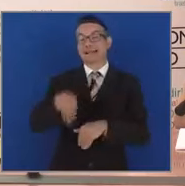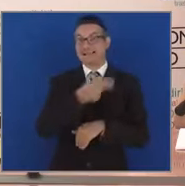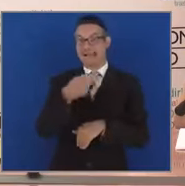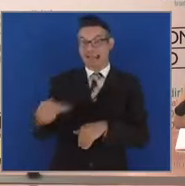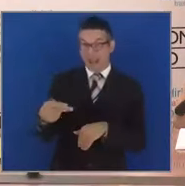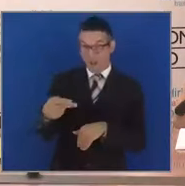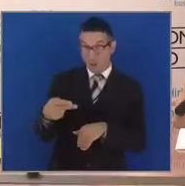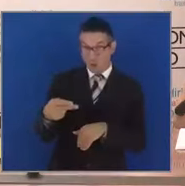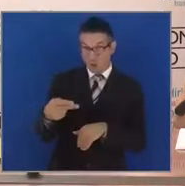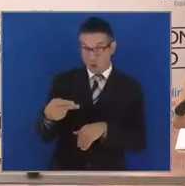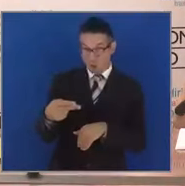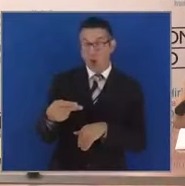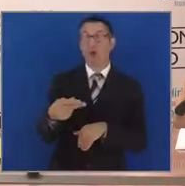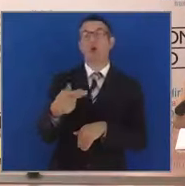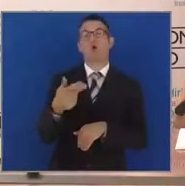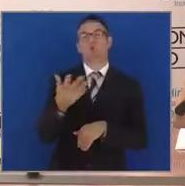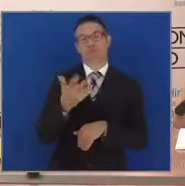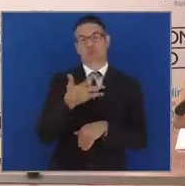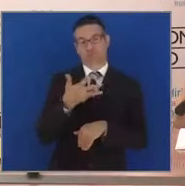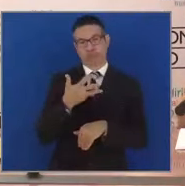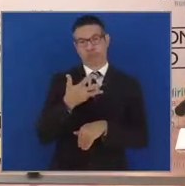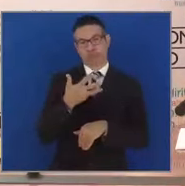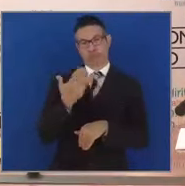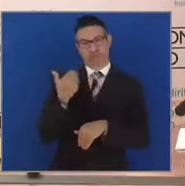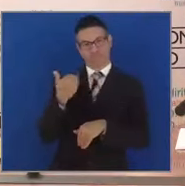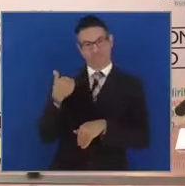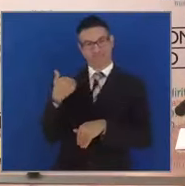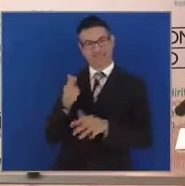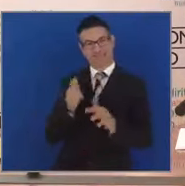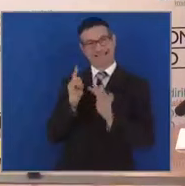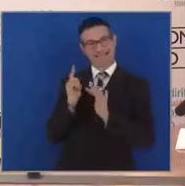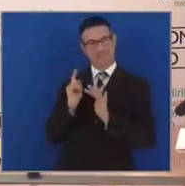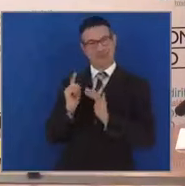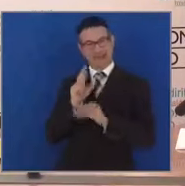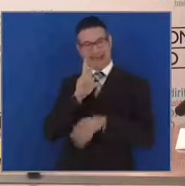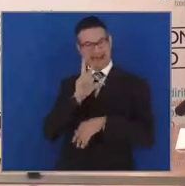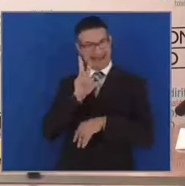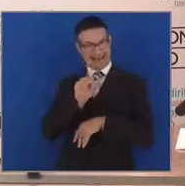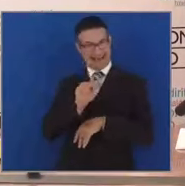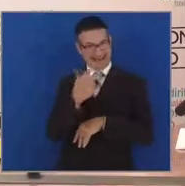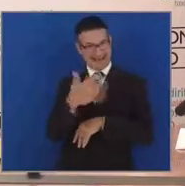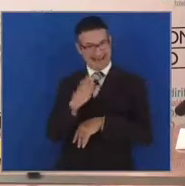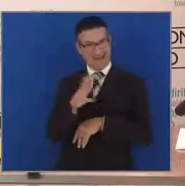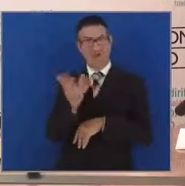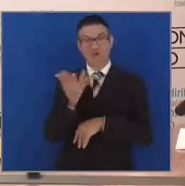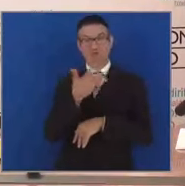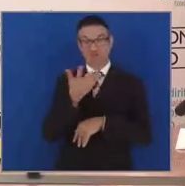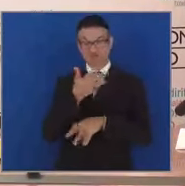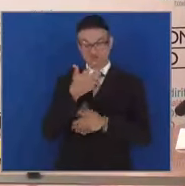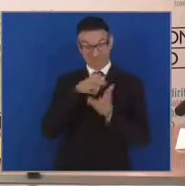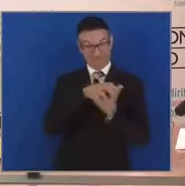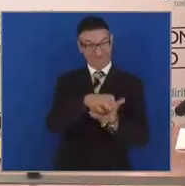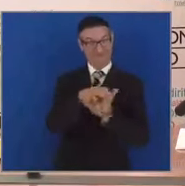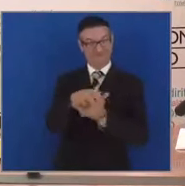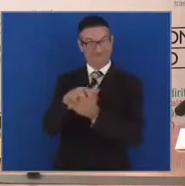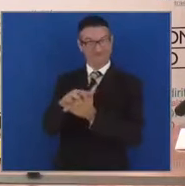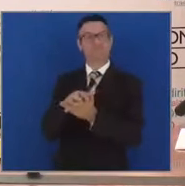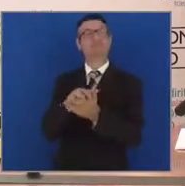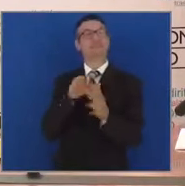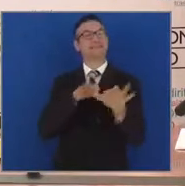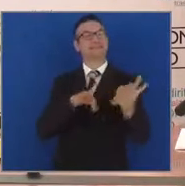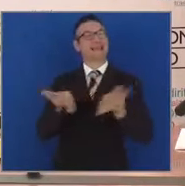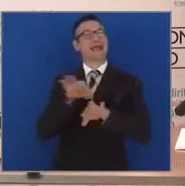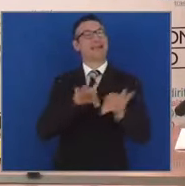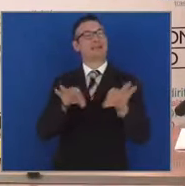si aggiungono, come abbiamo detto nelle scorse settimane, a una serie di investimenti strategici che davvero